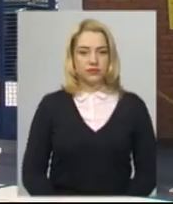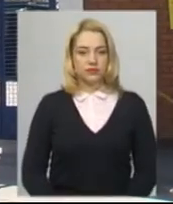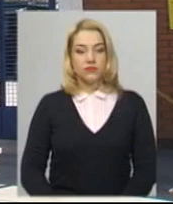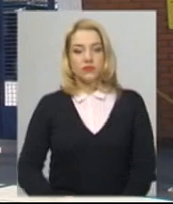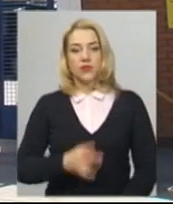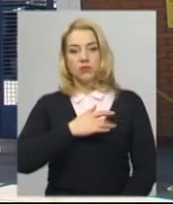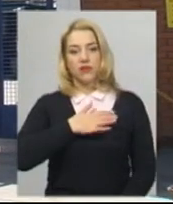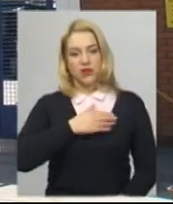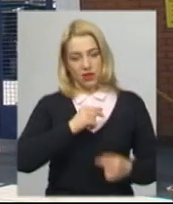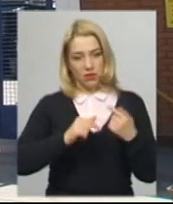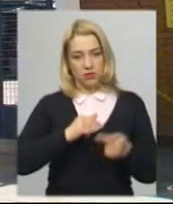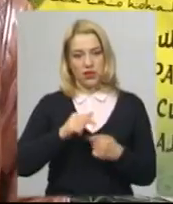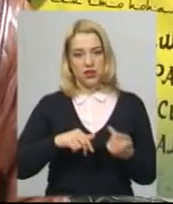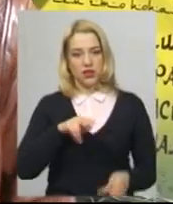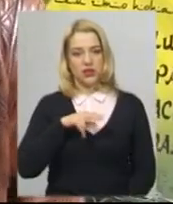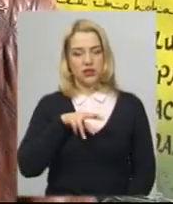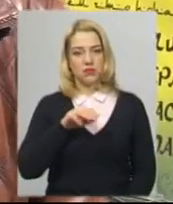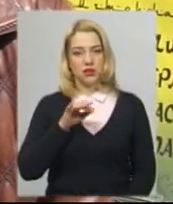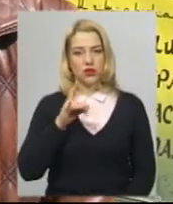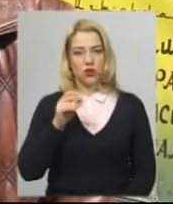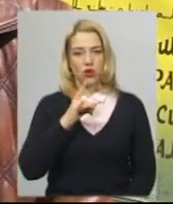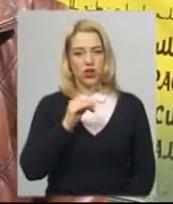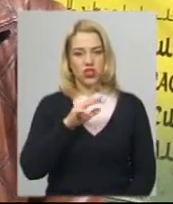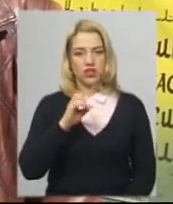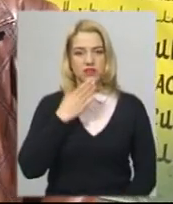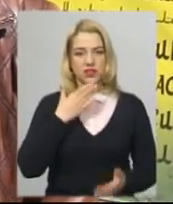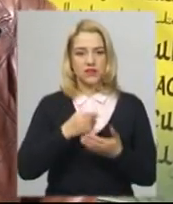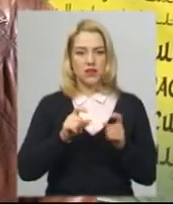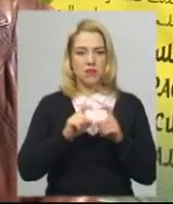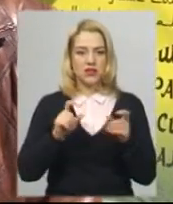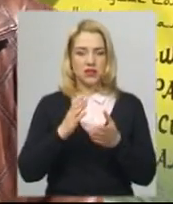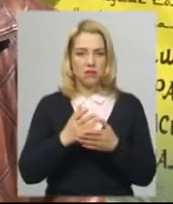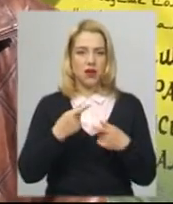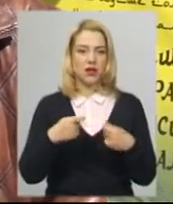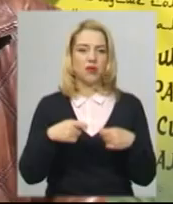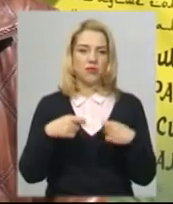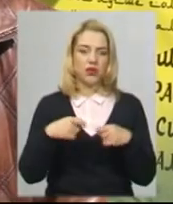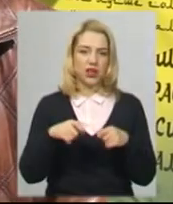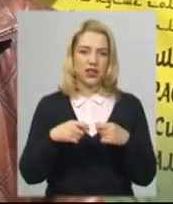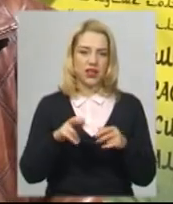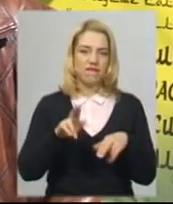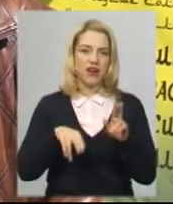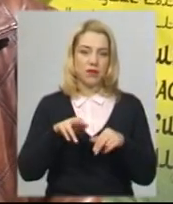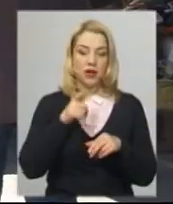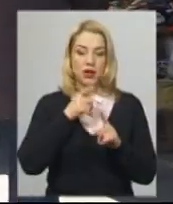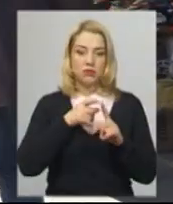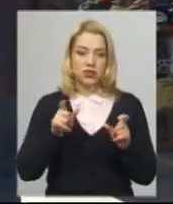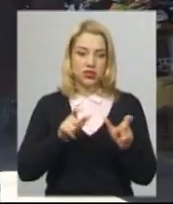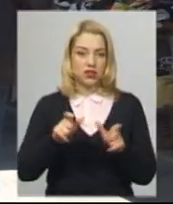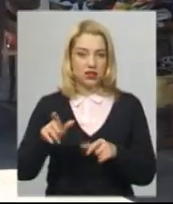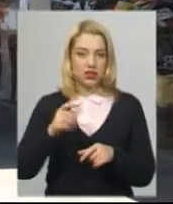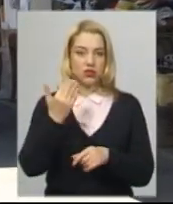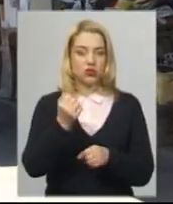Приватний підприємець Дмитро Ржевський має власний магазин, де продає фарбу. Під час карантину його діяльність була заборонена. Чоловік